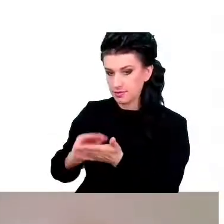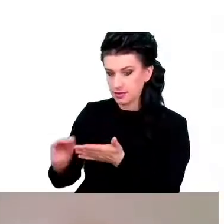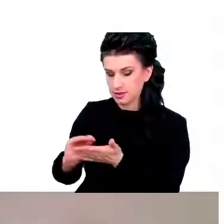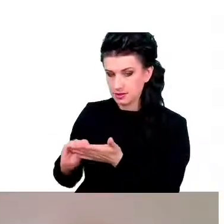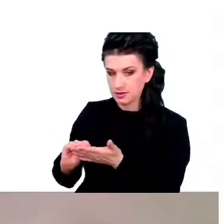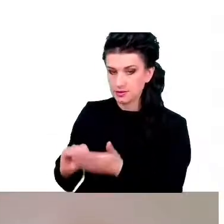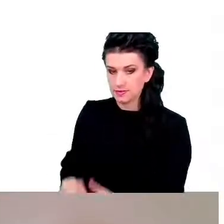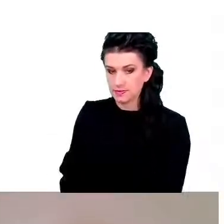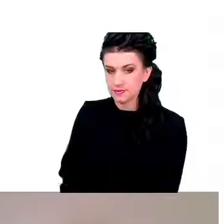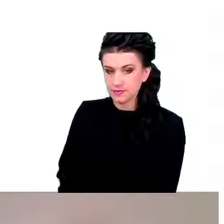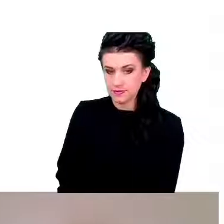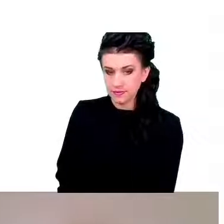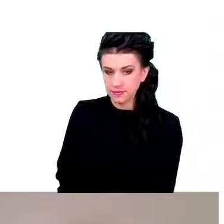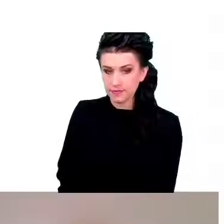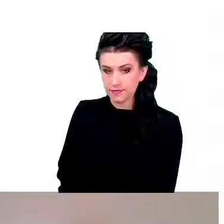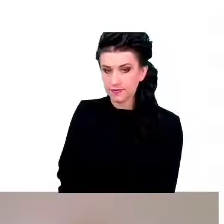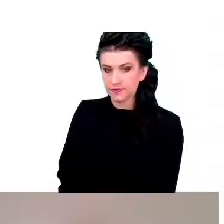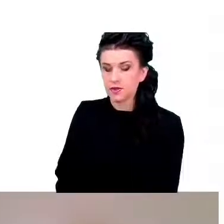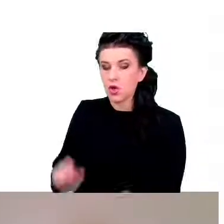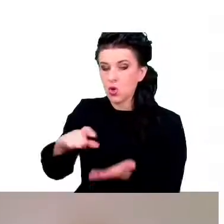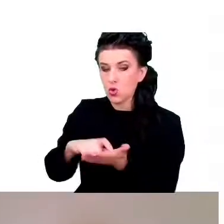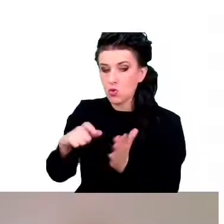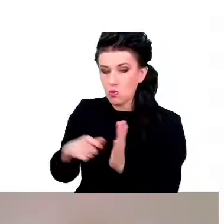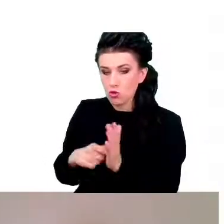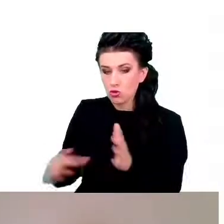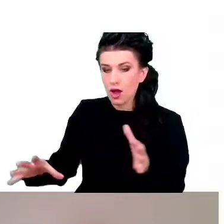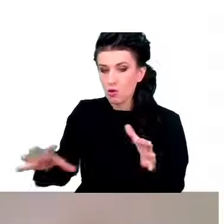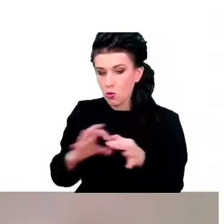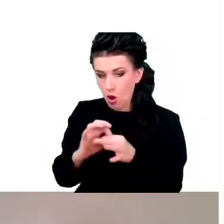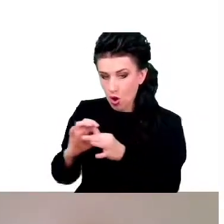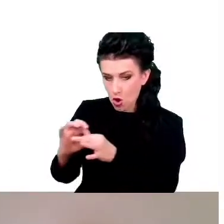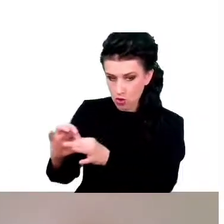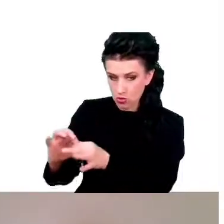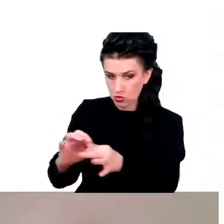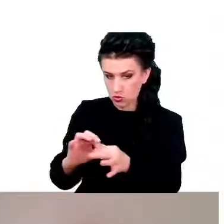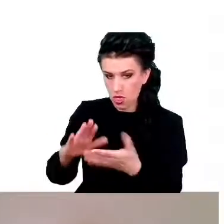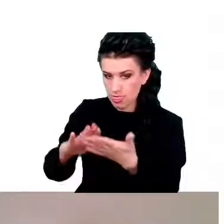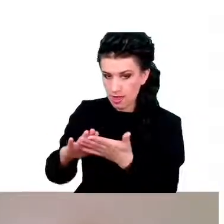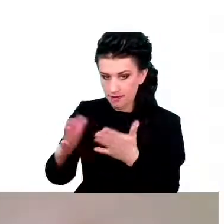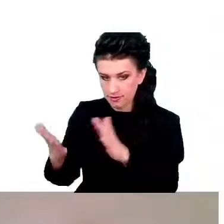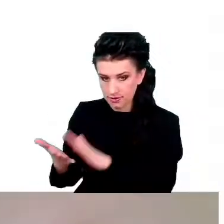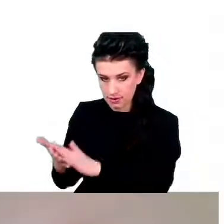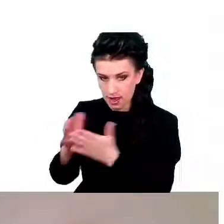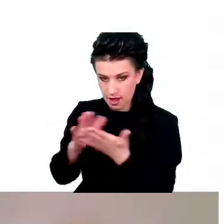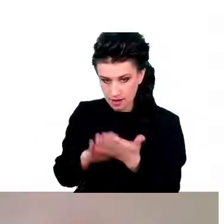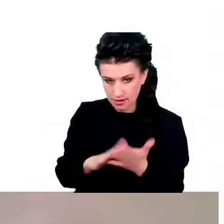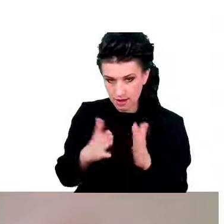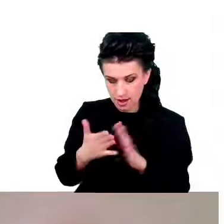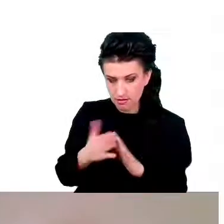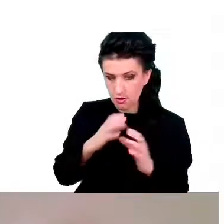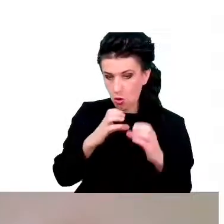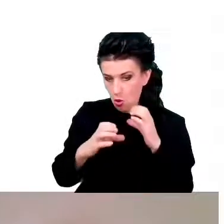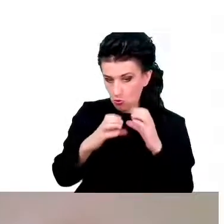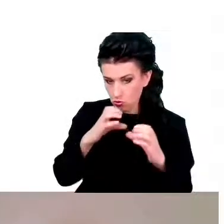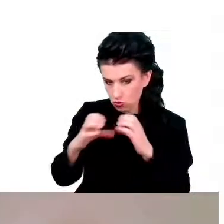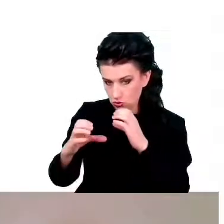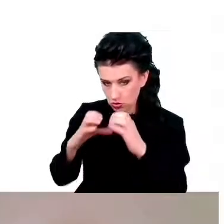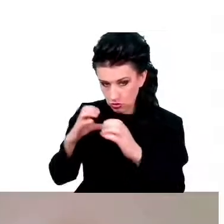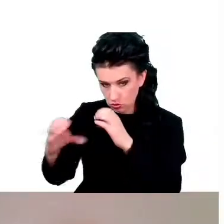komórki łącząc się ze sobą, komunikują się, tworzą pewnego rodzaju